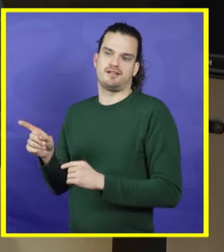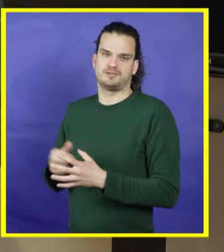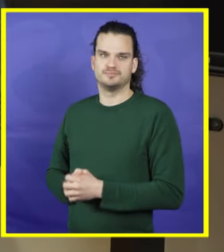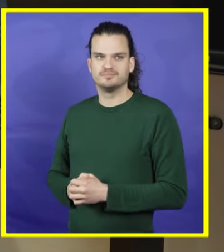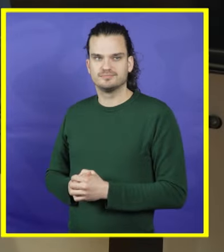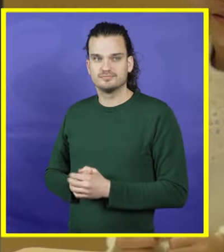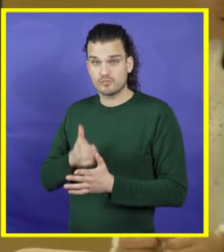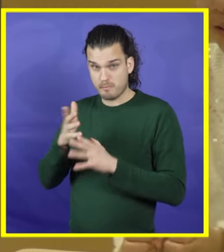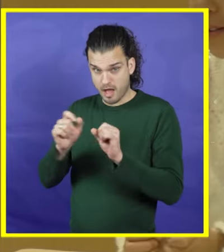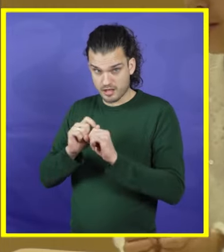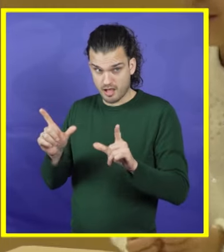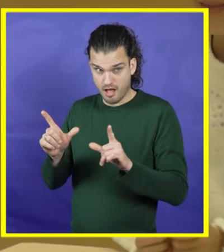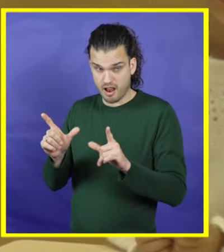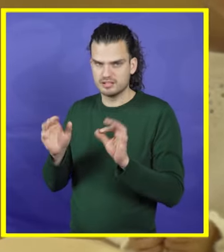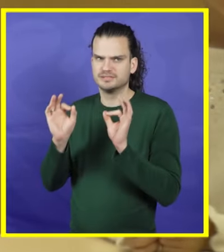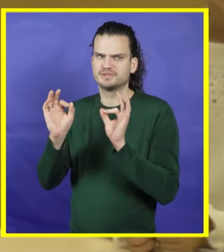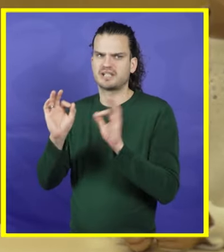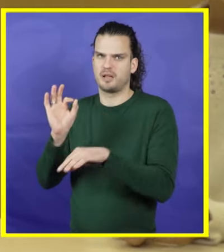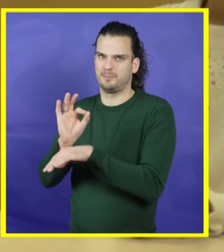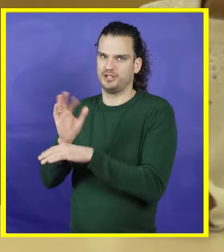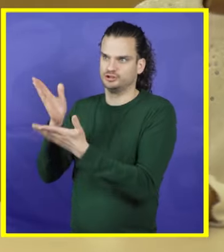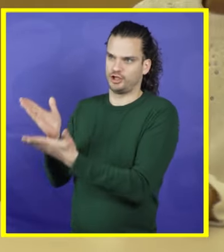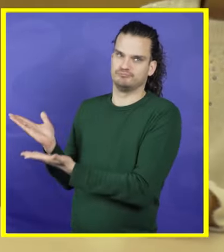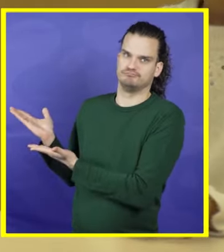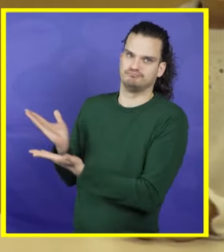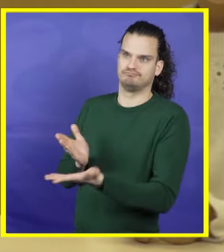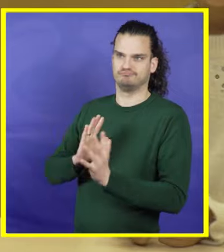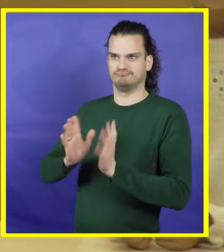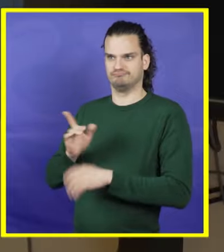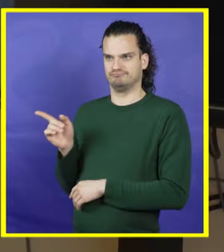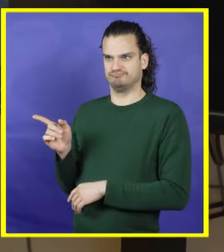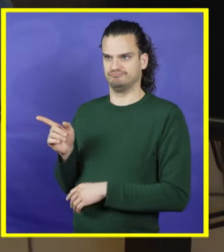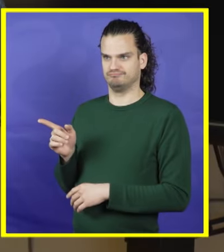Voor gebaar getaal komt een speciale meester.